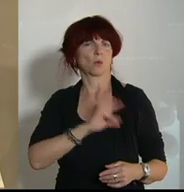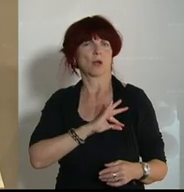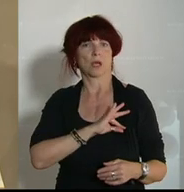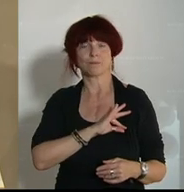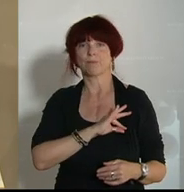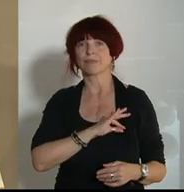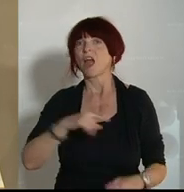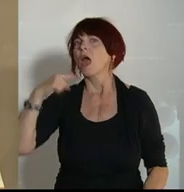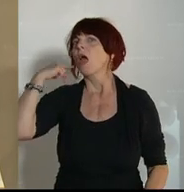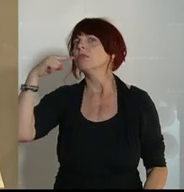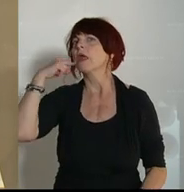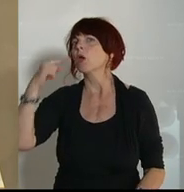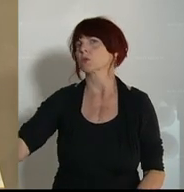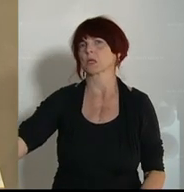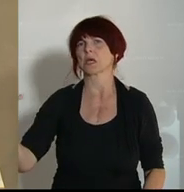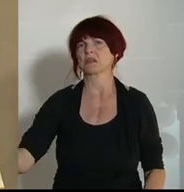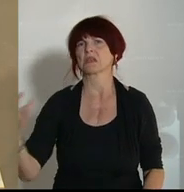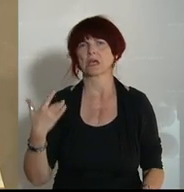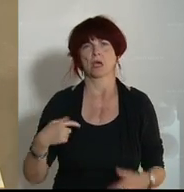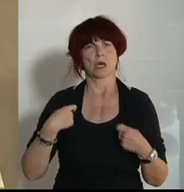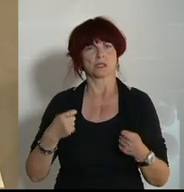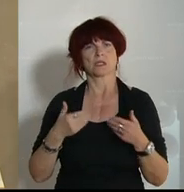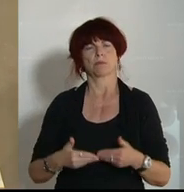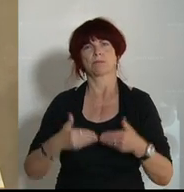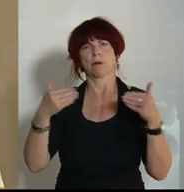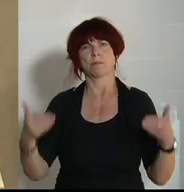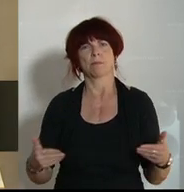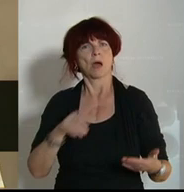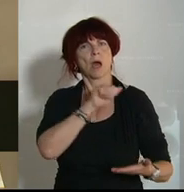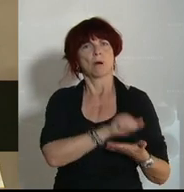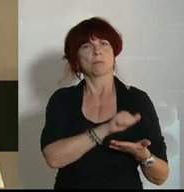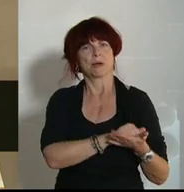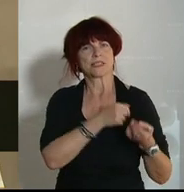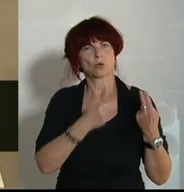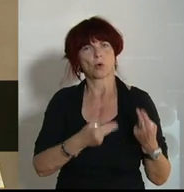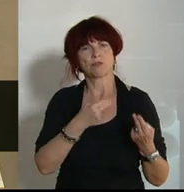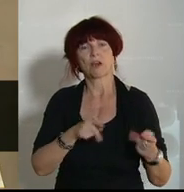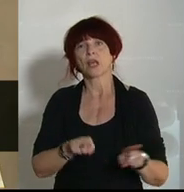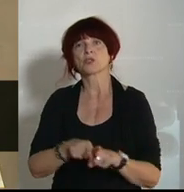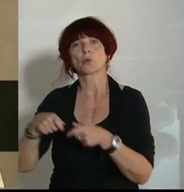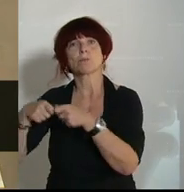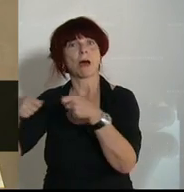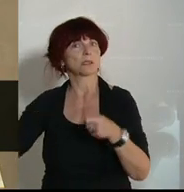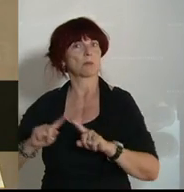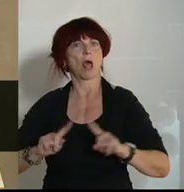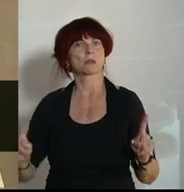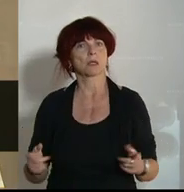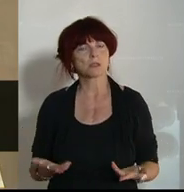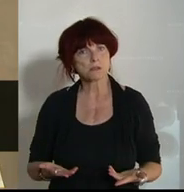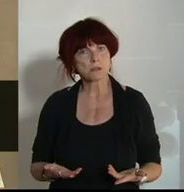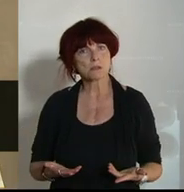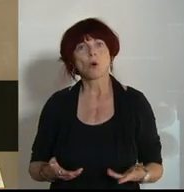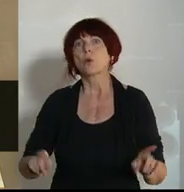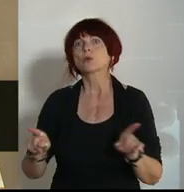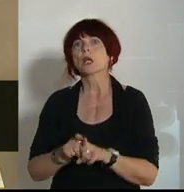ganz lautstark, dass es eine Diskrepanz gibt zwischen Pressekonferenzen ihrer Meinung nach und Maßnahmen. Und gleichzeitig bringen sie einen